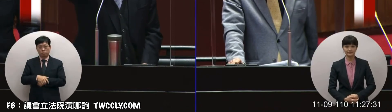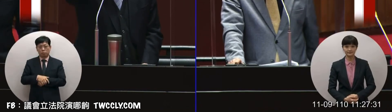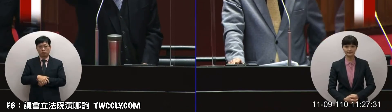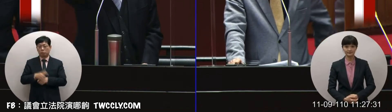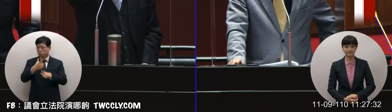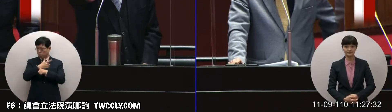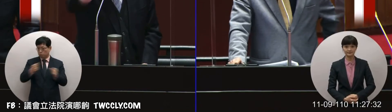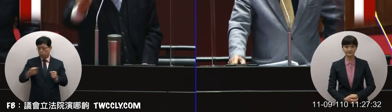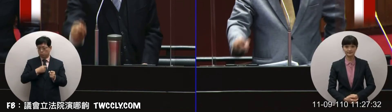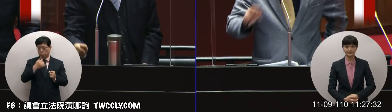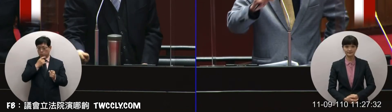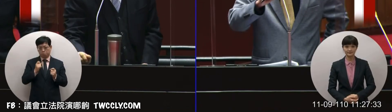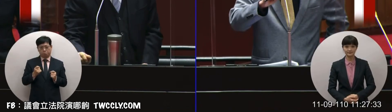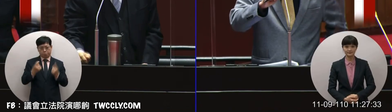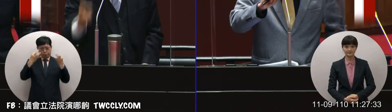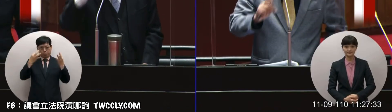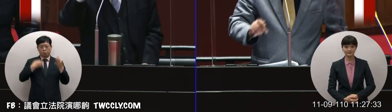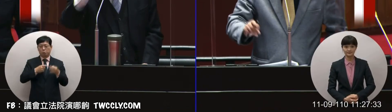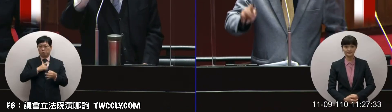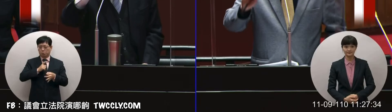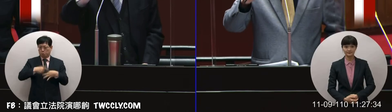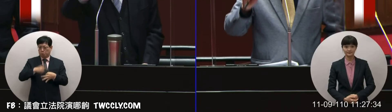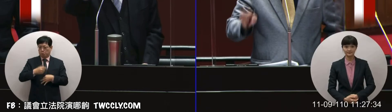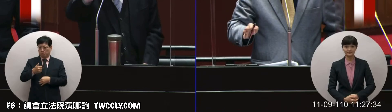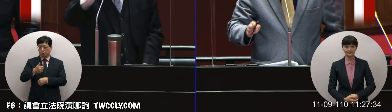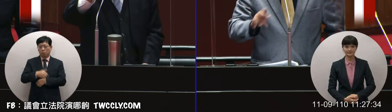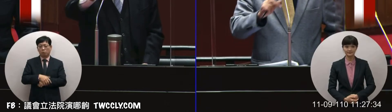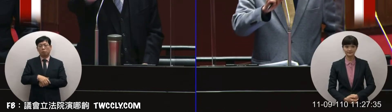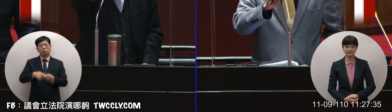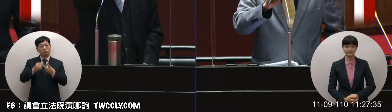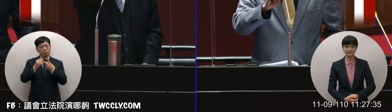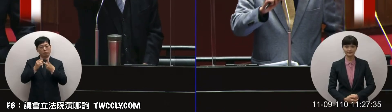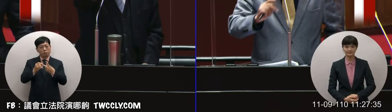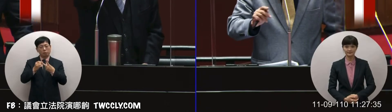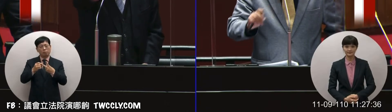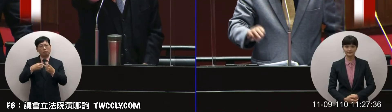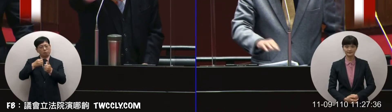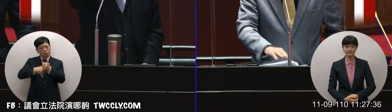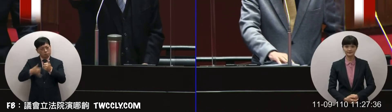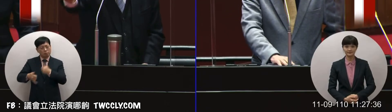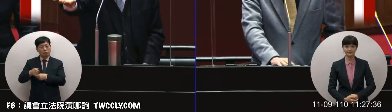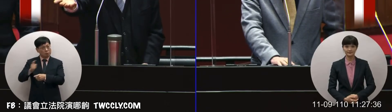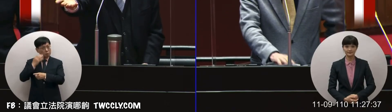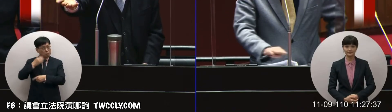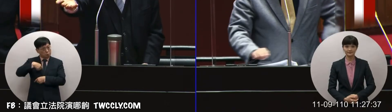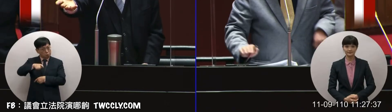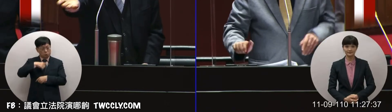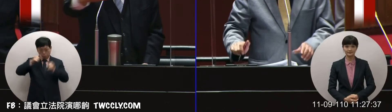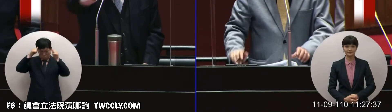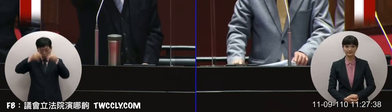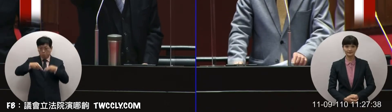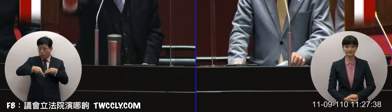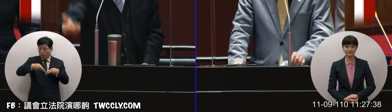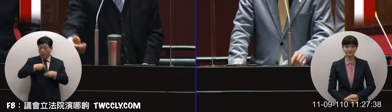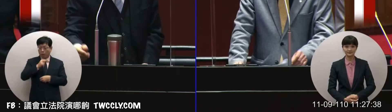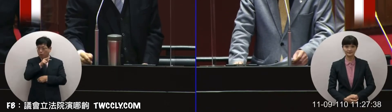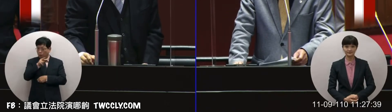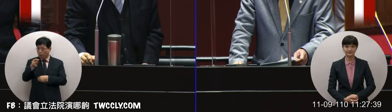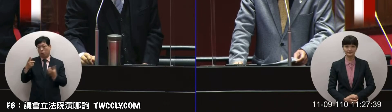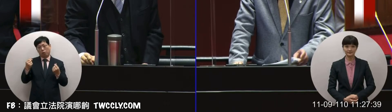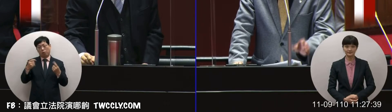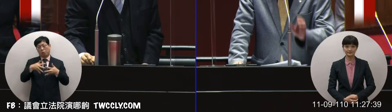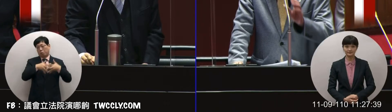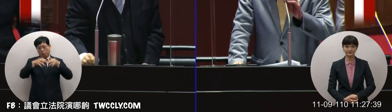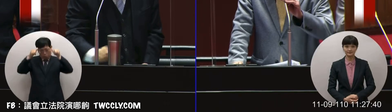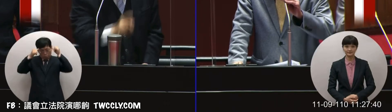他嫁他都沒受害到他點委員你如果出地吃牛排你看看大家也點